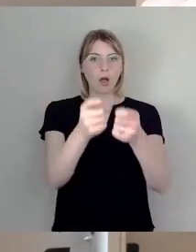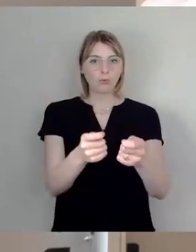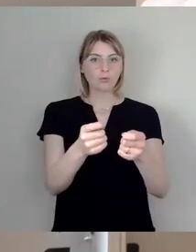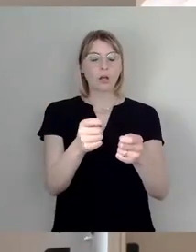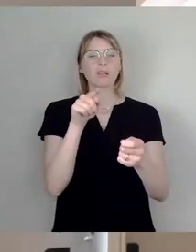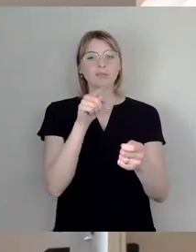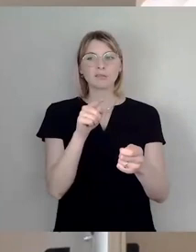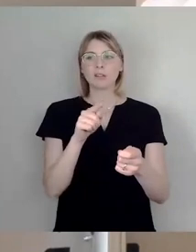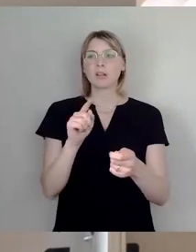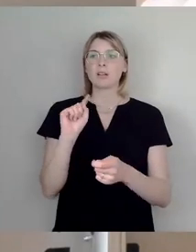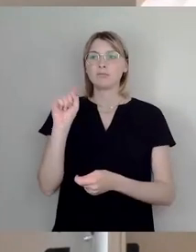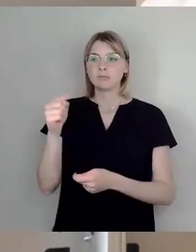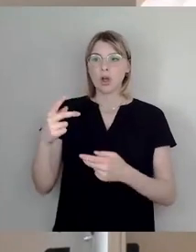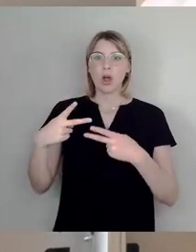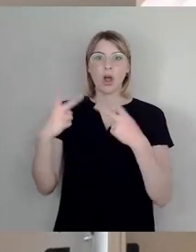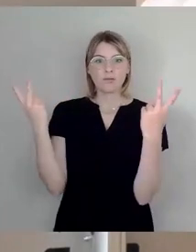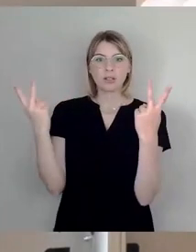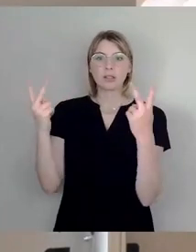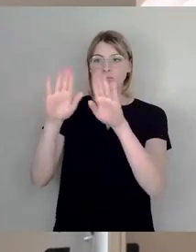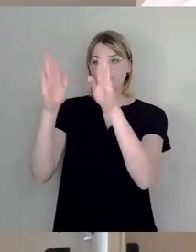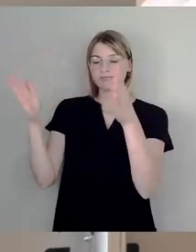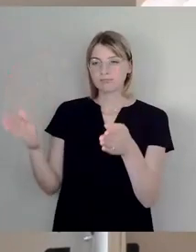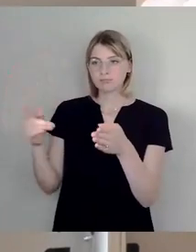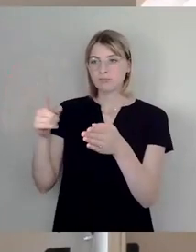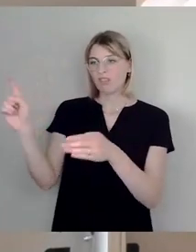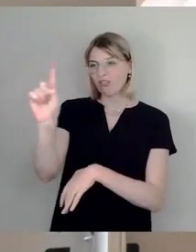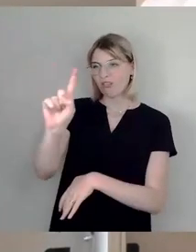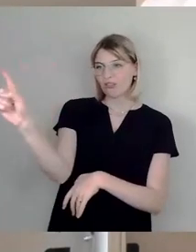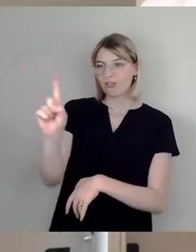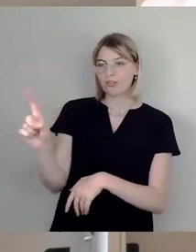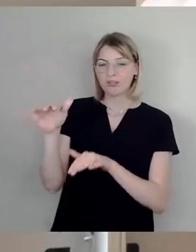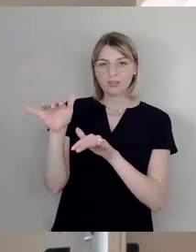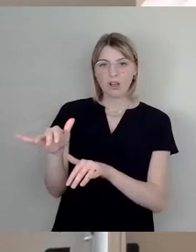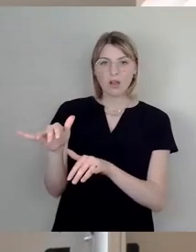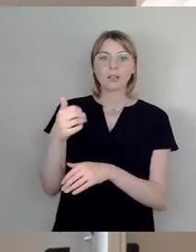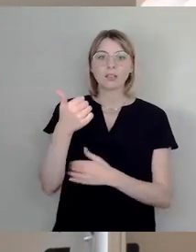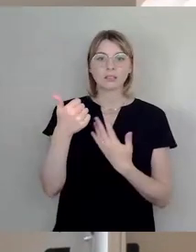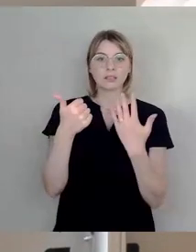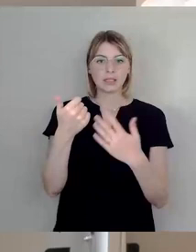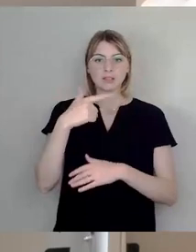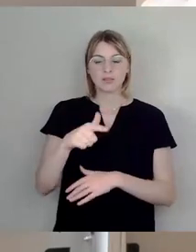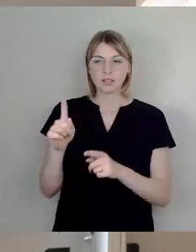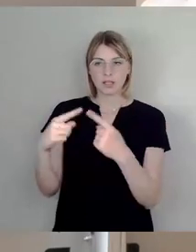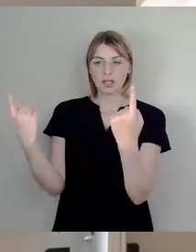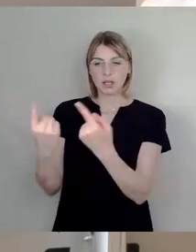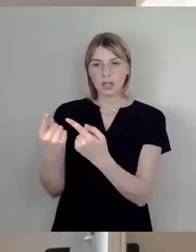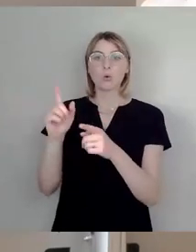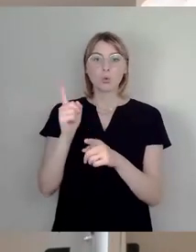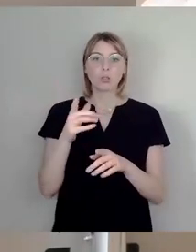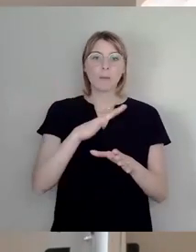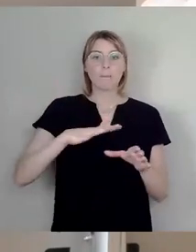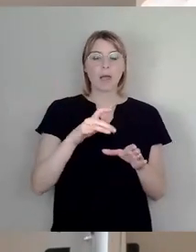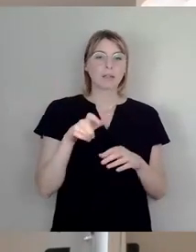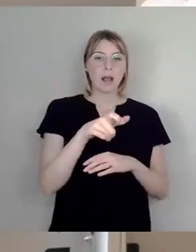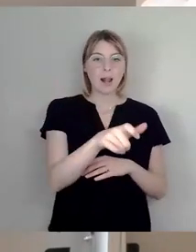öffentlichen Einrichtungen innerhalb des 26er-Rings und im Bereich der Elbe nachhaltig zu entfernen. In der